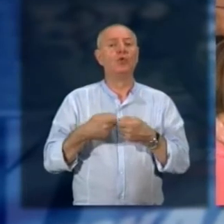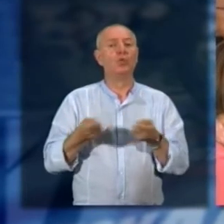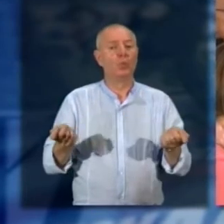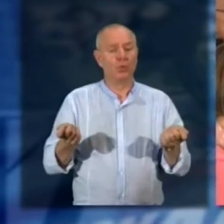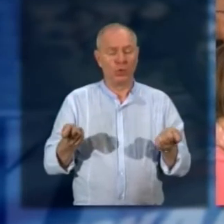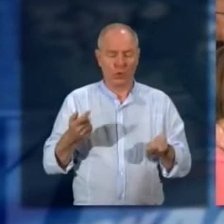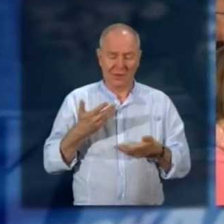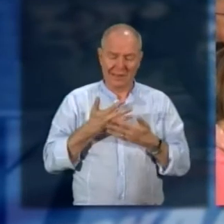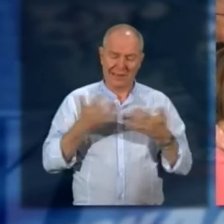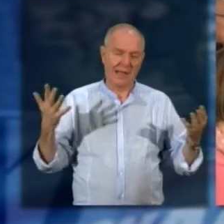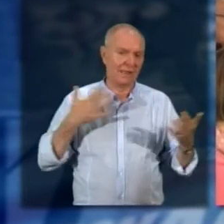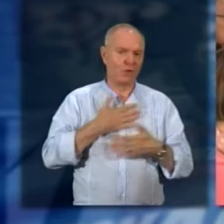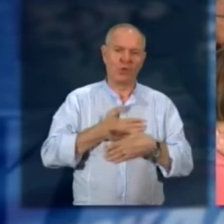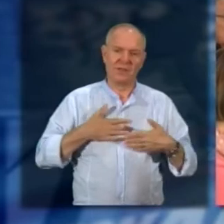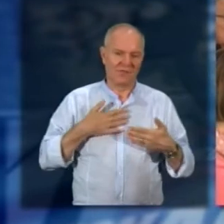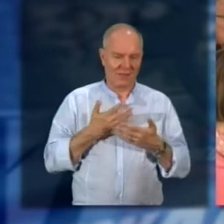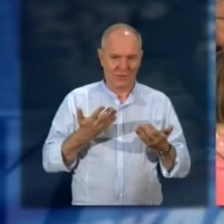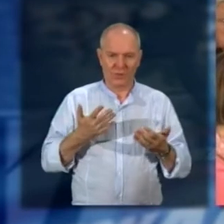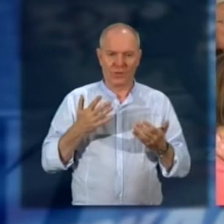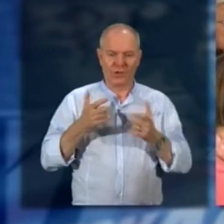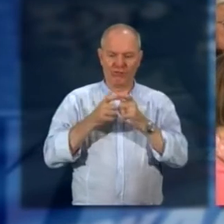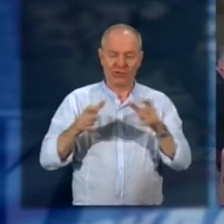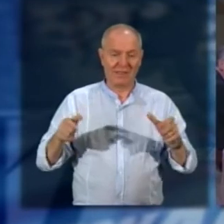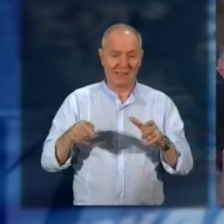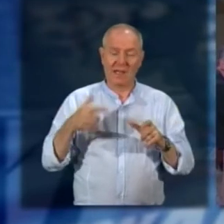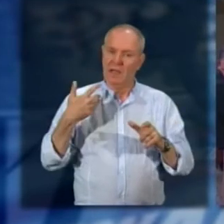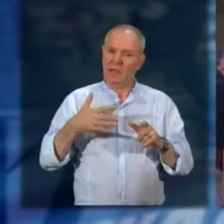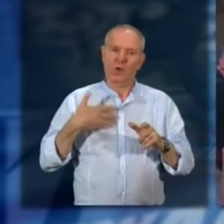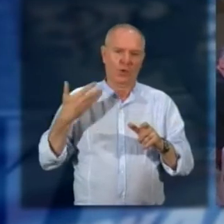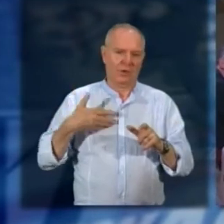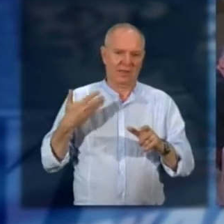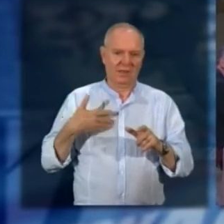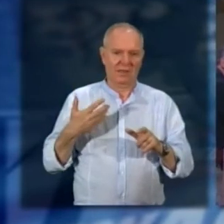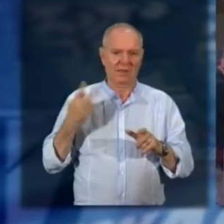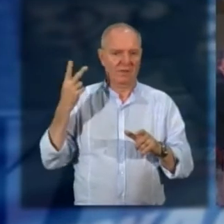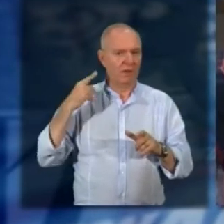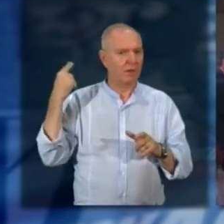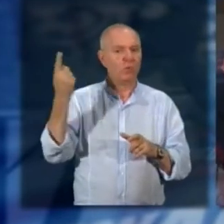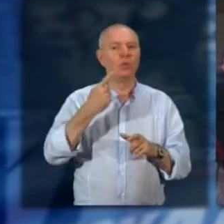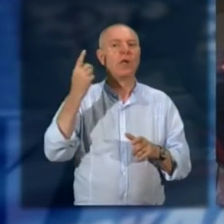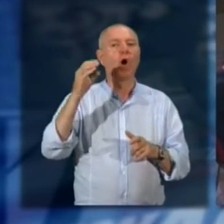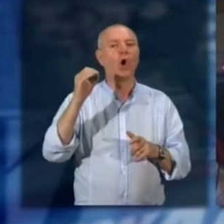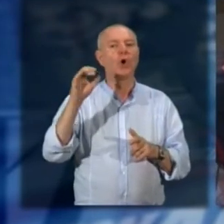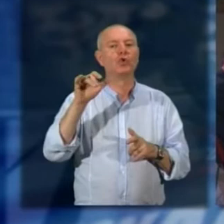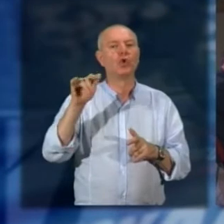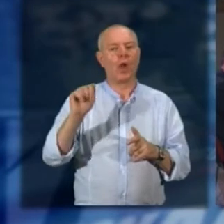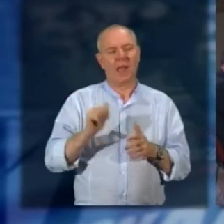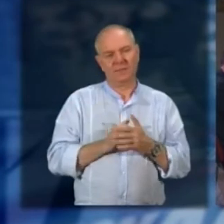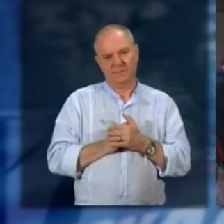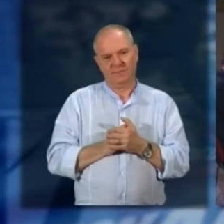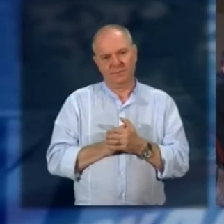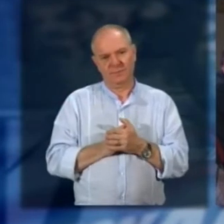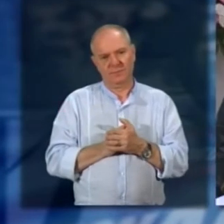soddisfazione di questa amministrazione e di tutta la città perché è un progetto di tutta la città e mi permetto di dire anche di tutta l'ossola. La realizzazione e il